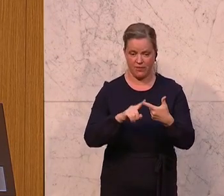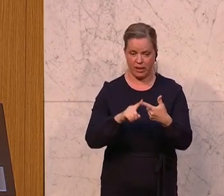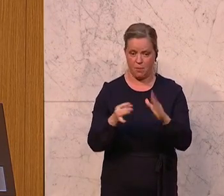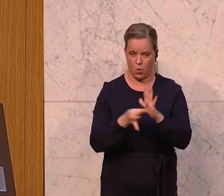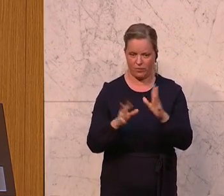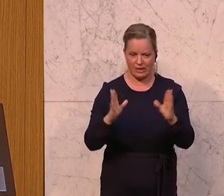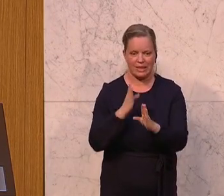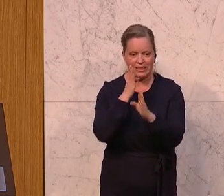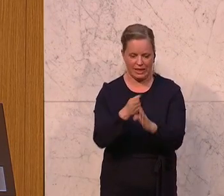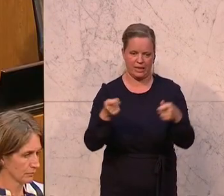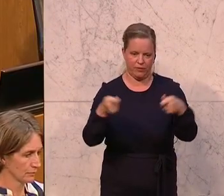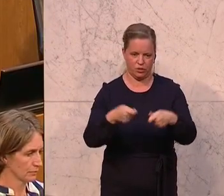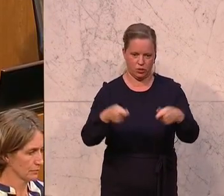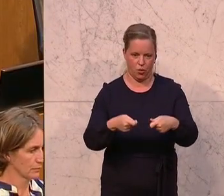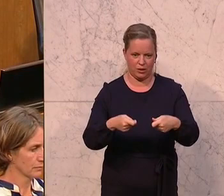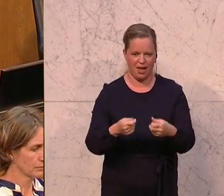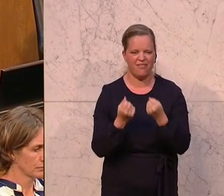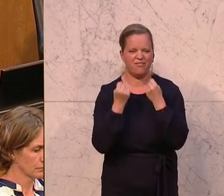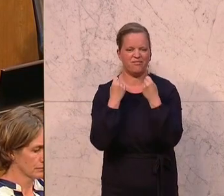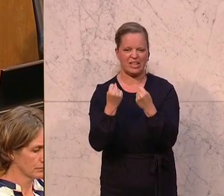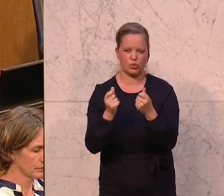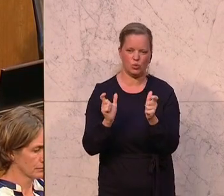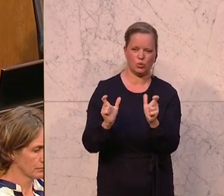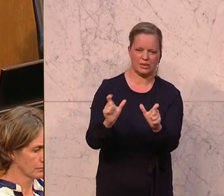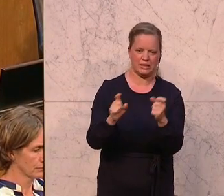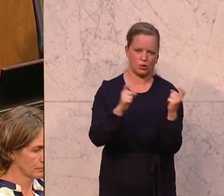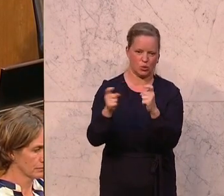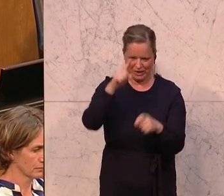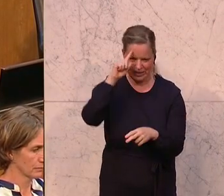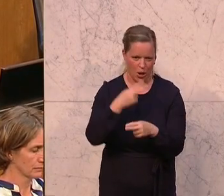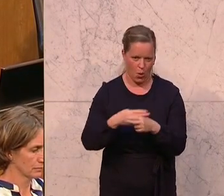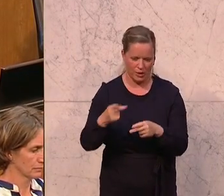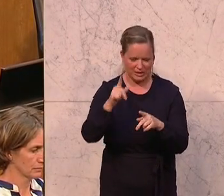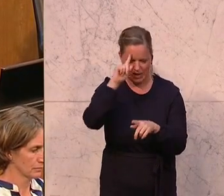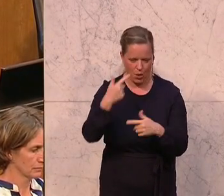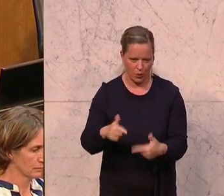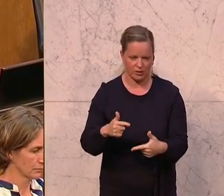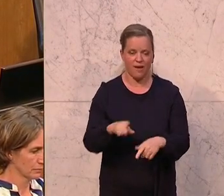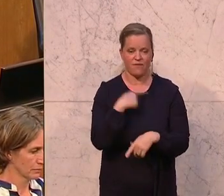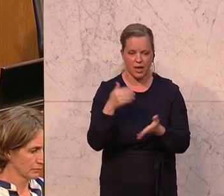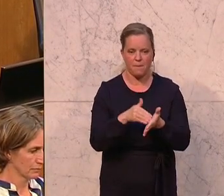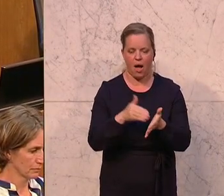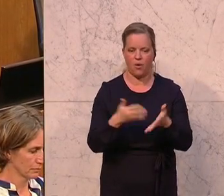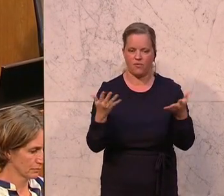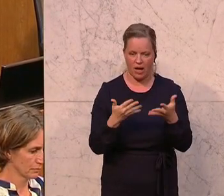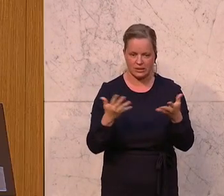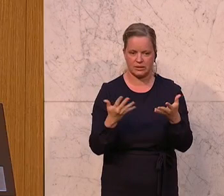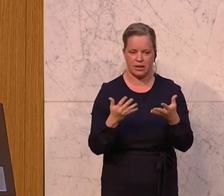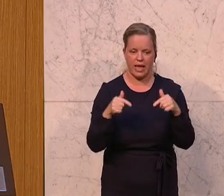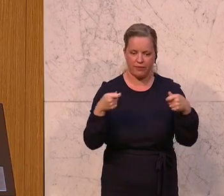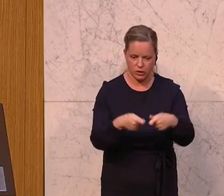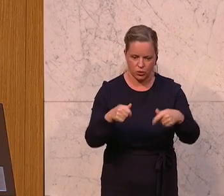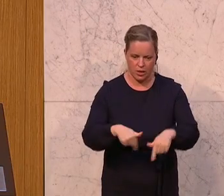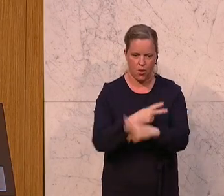das ärgert mich noch mehr an dieser sinnlosen Festungsdiskussion. Denn wir brauchen Investitionen in Österreich und die haben sich auch in den letzten